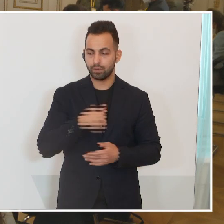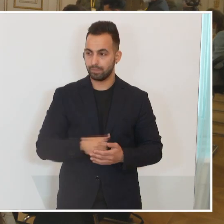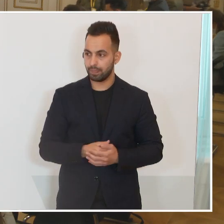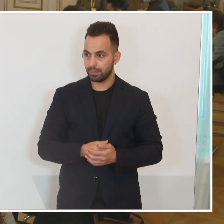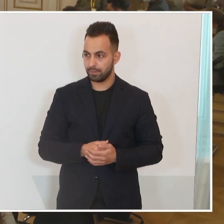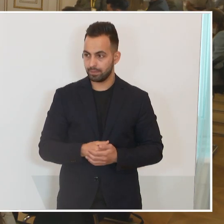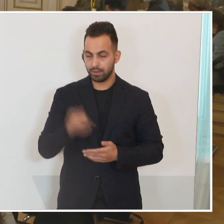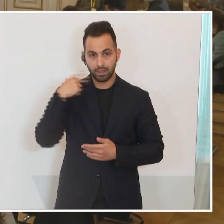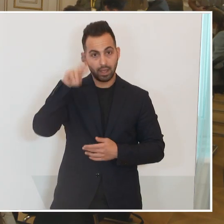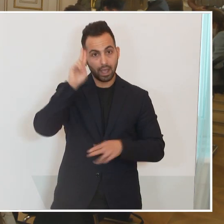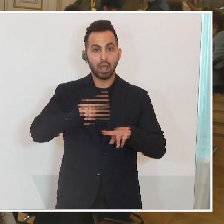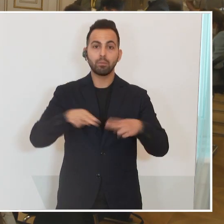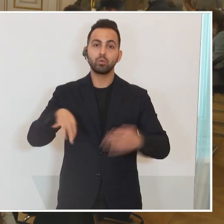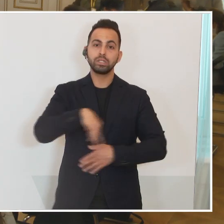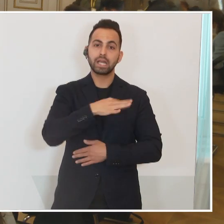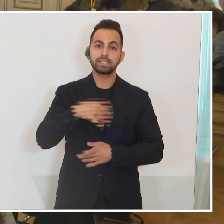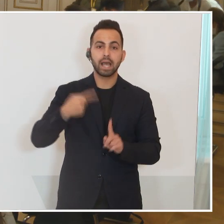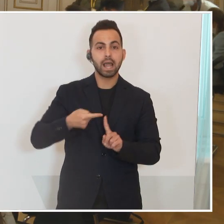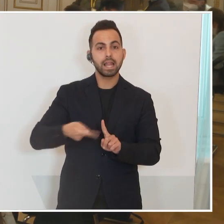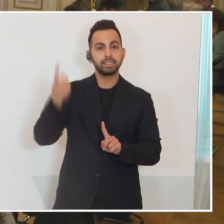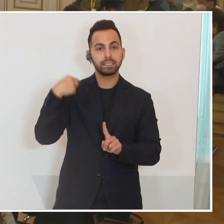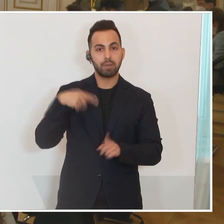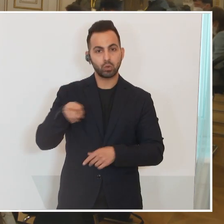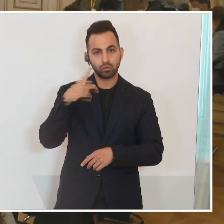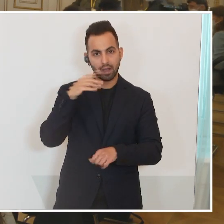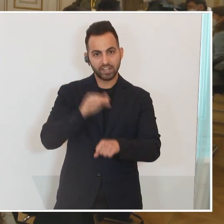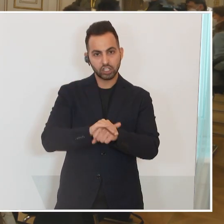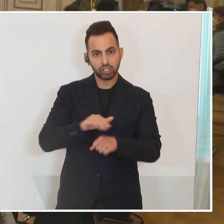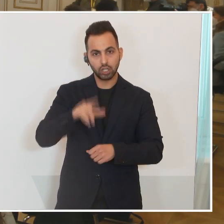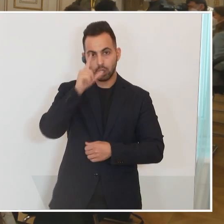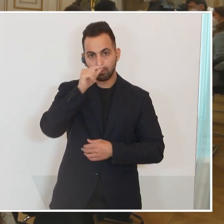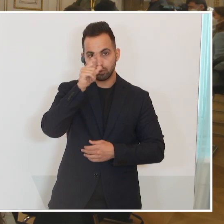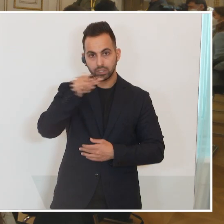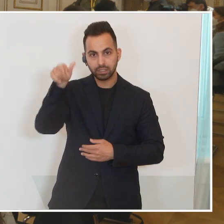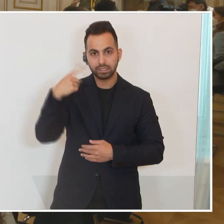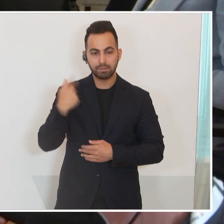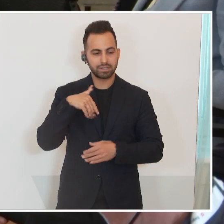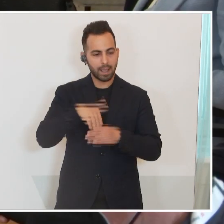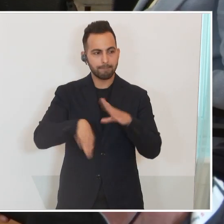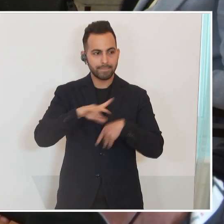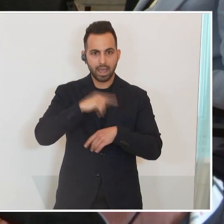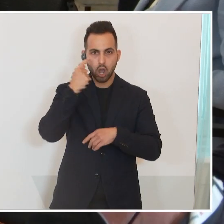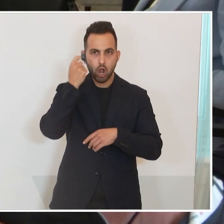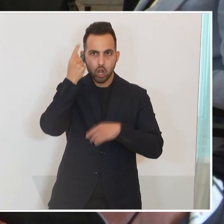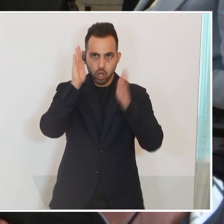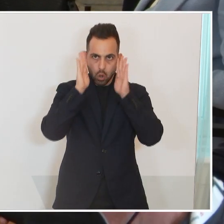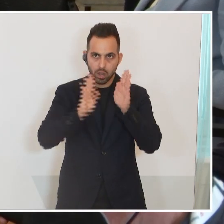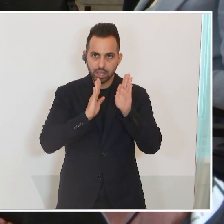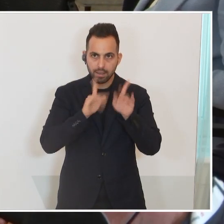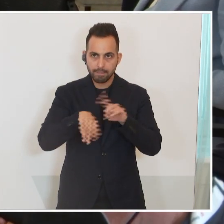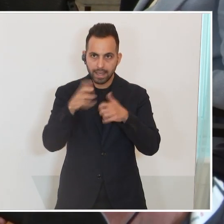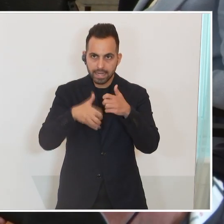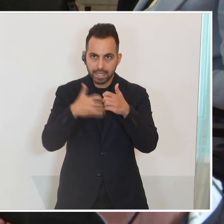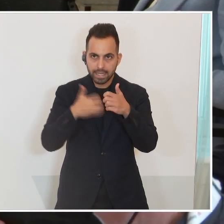Herr Bundeskanzler, das letzte Mal haben Sie dann festgestellt, dass Putin in einer Art Kriegslogik gefangen scheint und fast ein bisschen